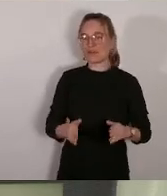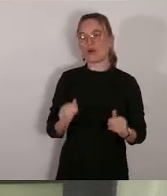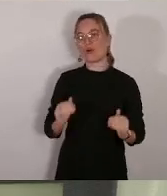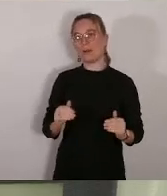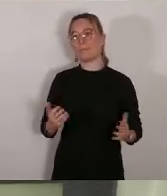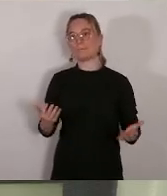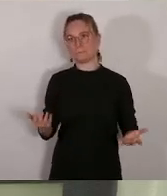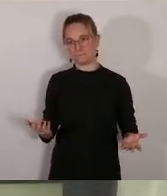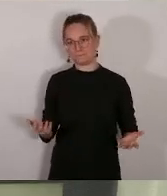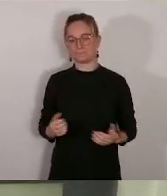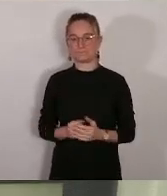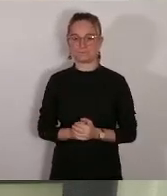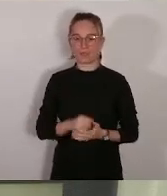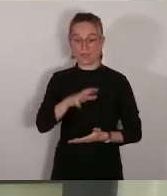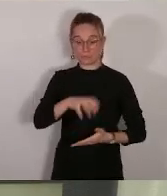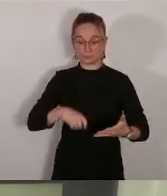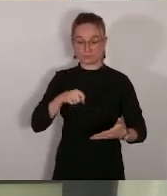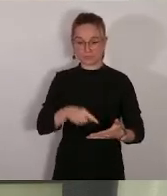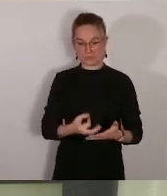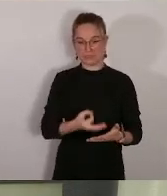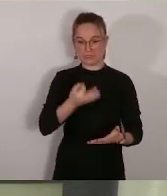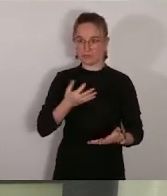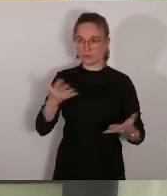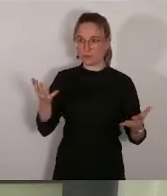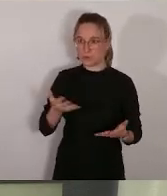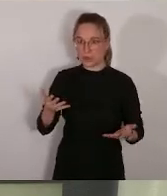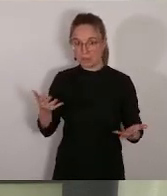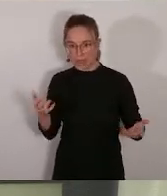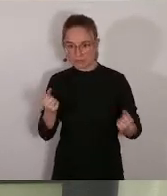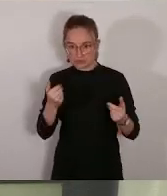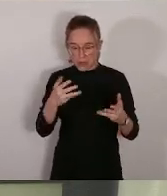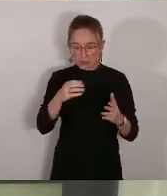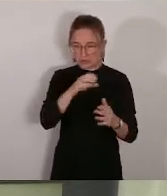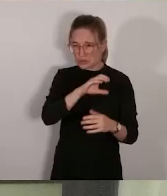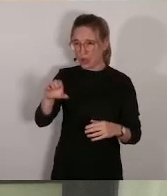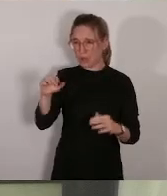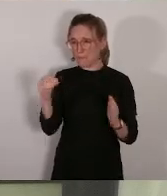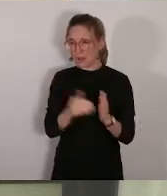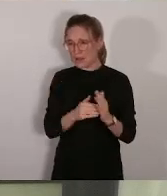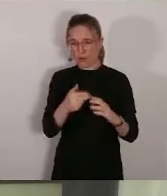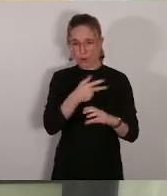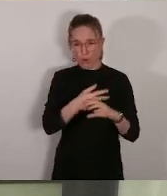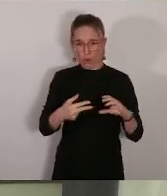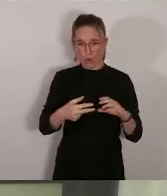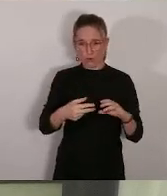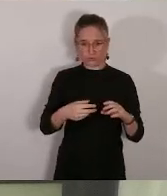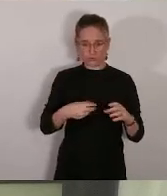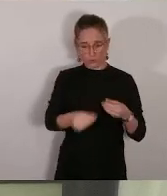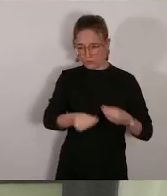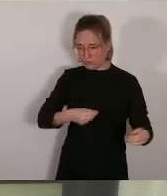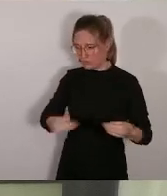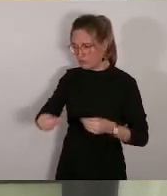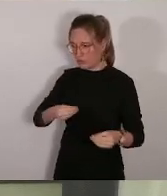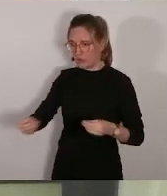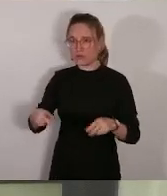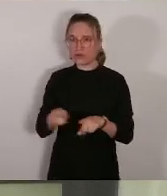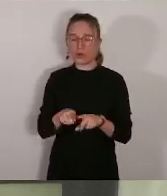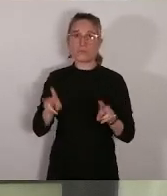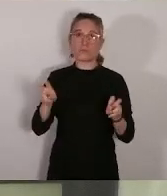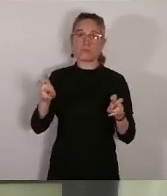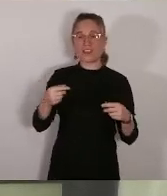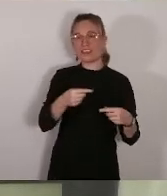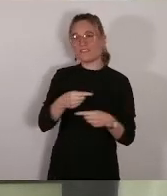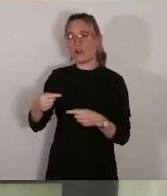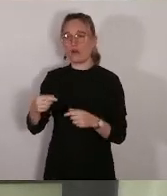qu'il y a des milliers, des dizaines de milliers d'euros, des centaines de milliers d'euros qui sont donnés à un équivalent loyer ou près de